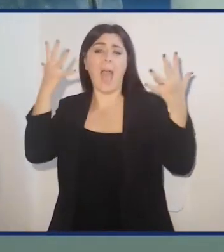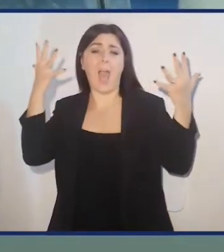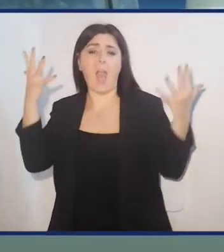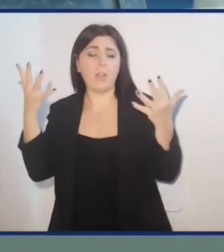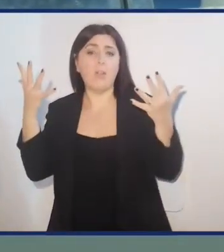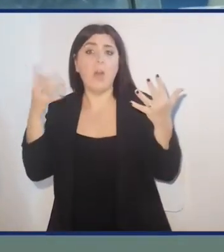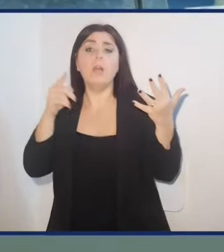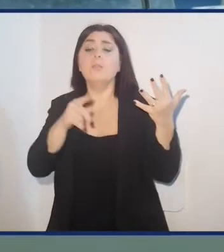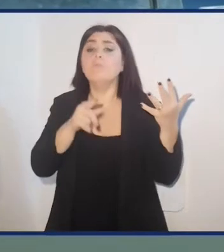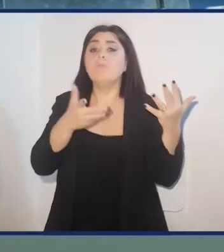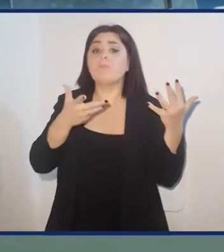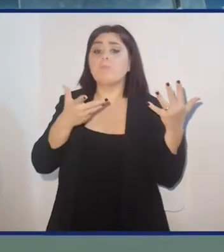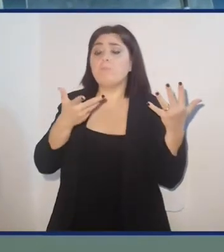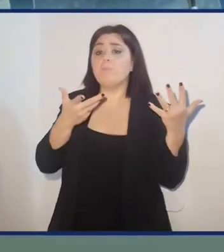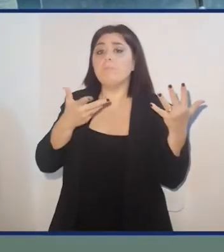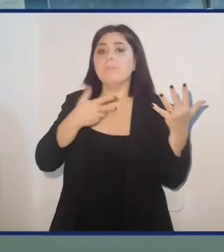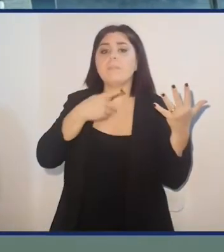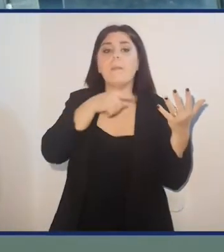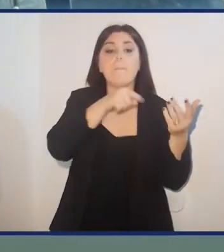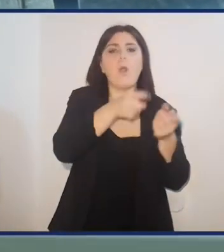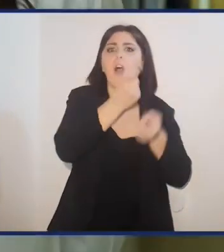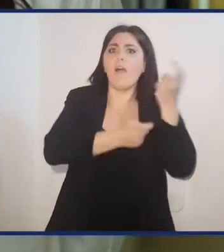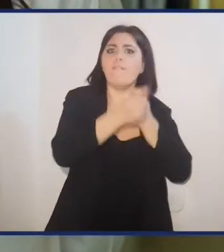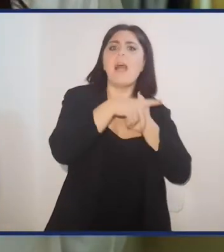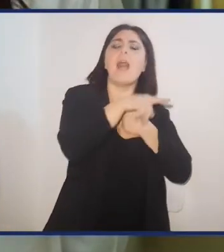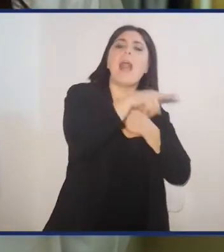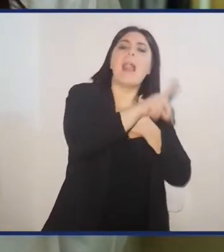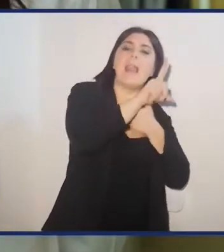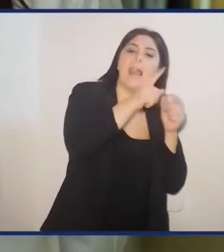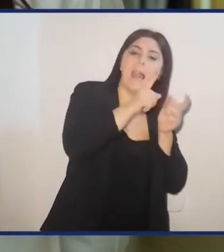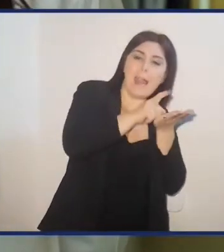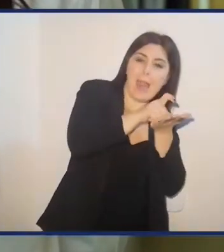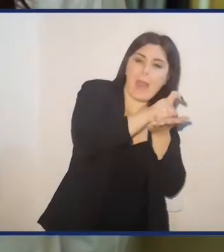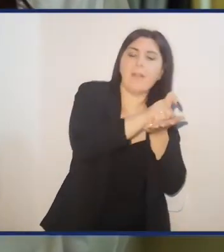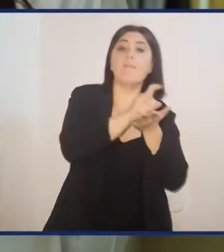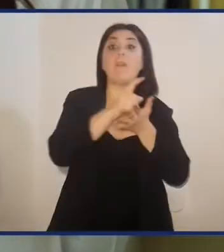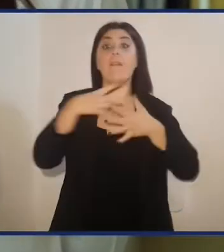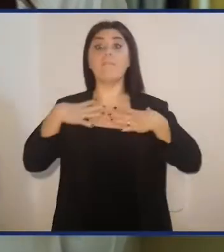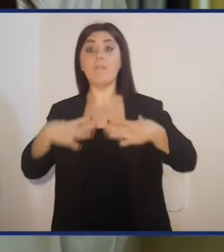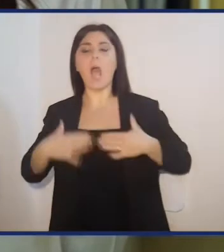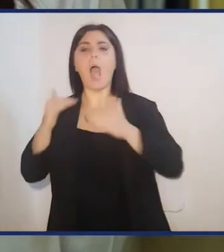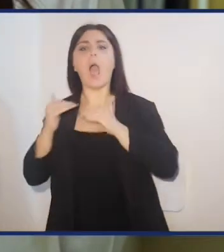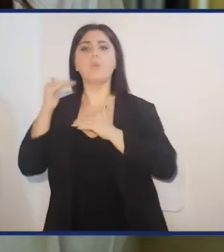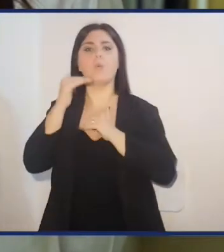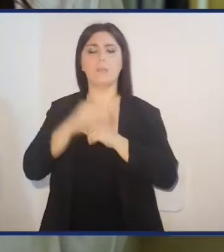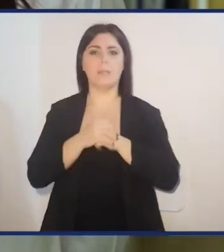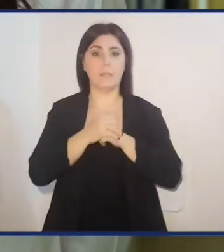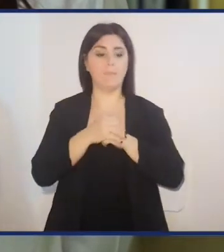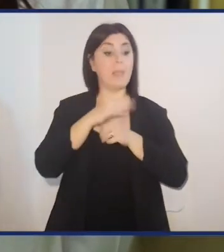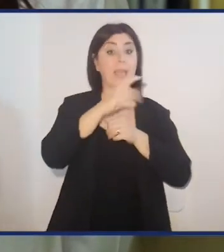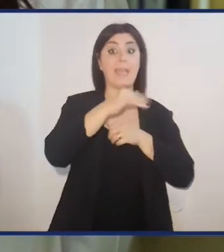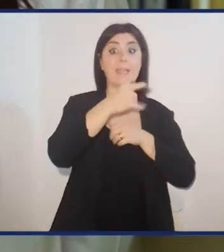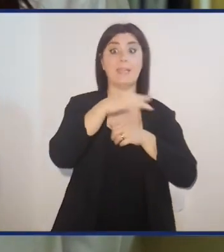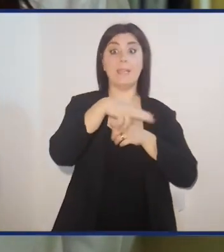prodotto chiaro, prodotto che abbiamo dalle larve, dalle subie e dagli adulti. Dopodiché la chitina